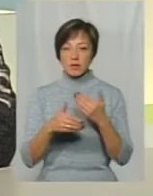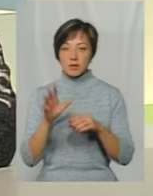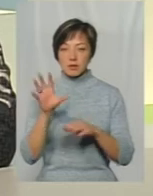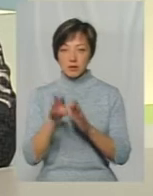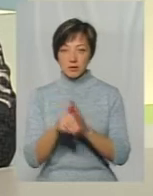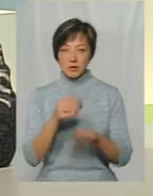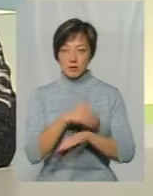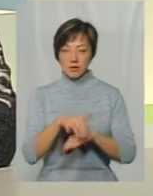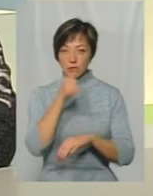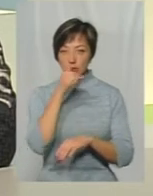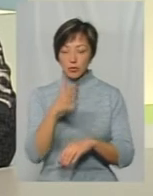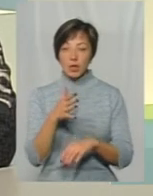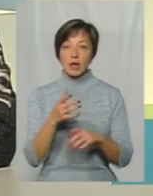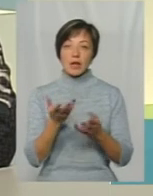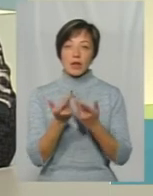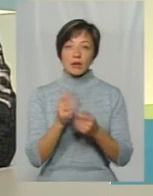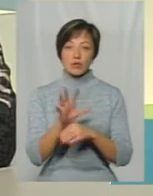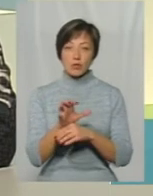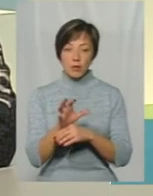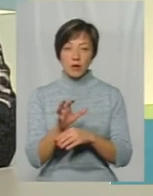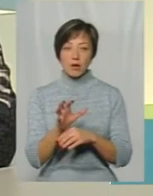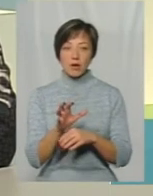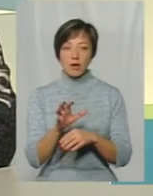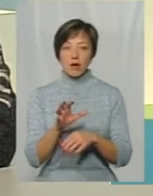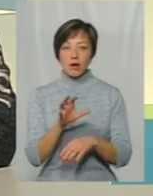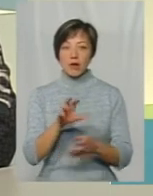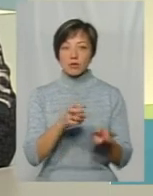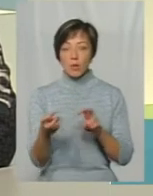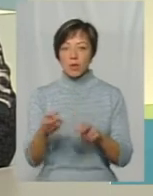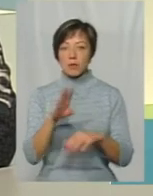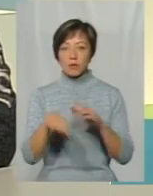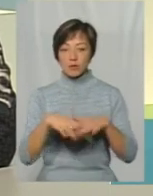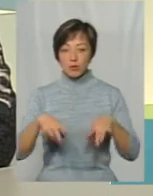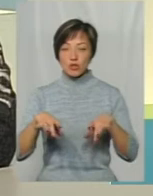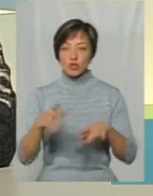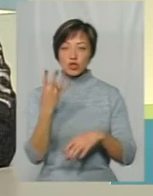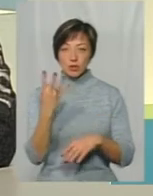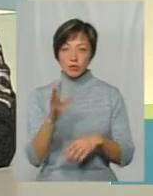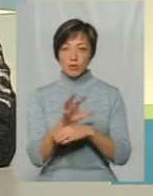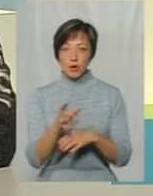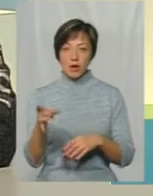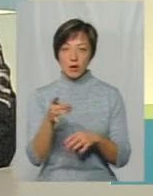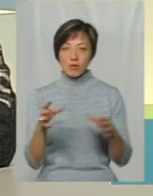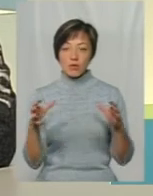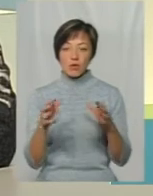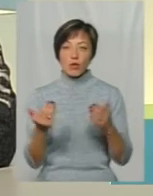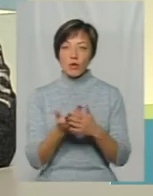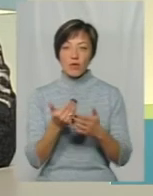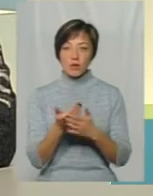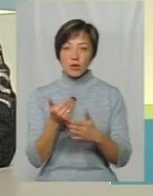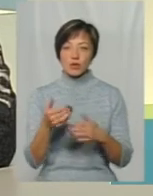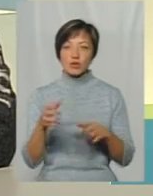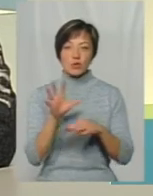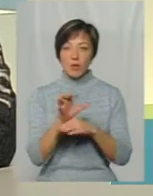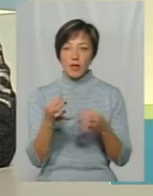він на вулиці не може жити Декілька собак загинуло під колесами машини Але ці 4 собаки, які залишились, мікрорайон тримають, нових собак не пускають І,